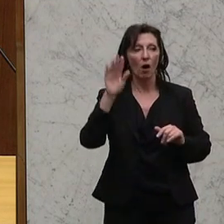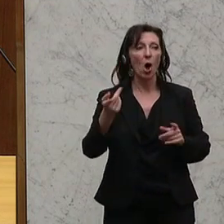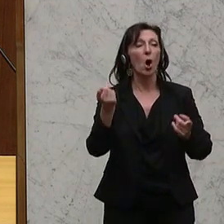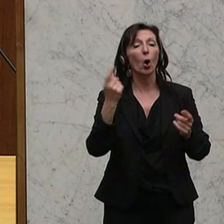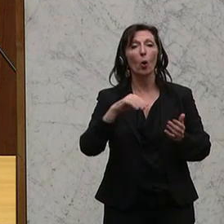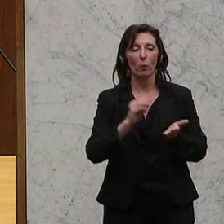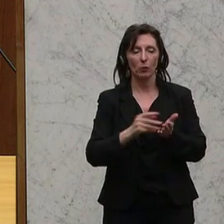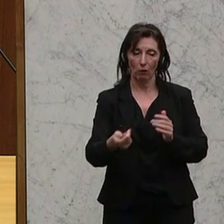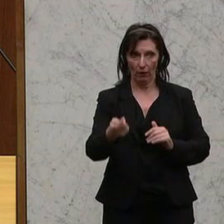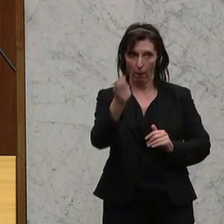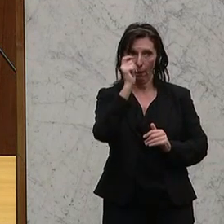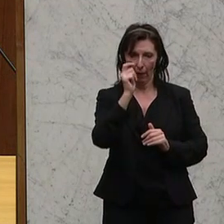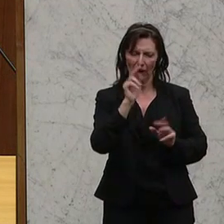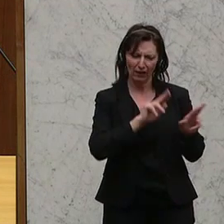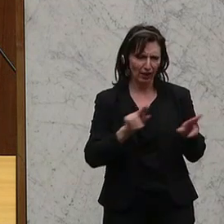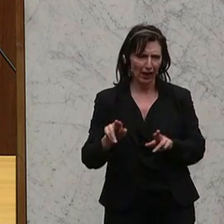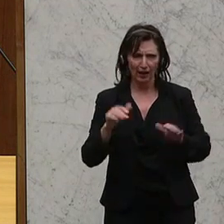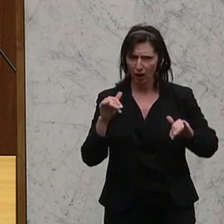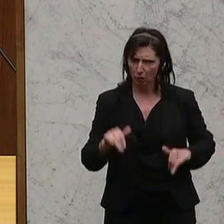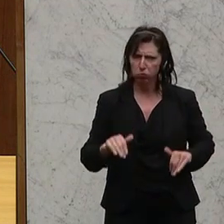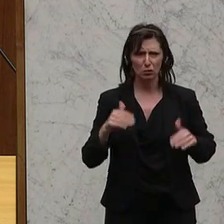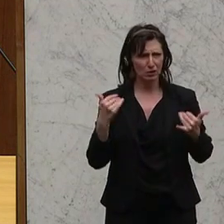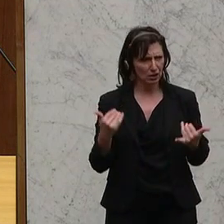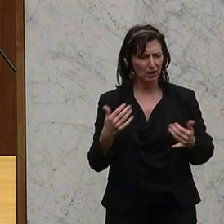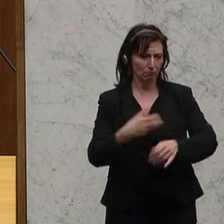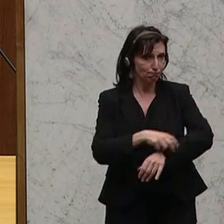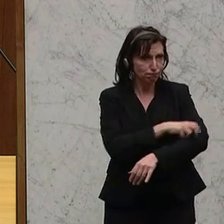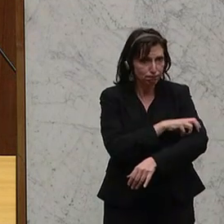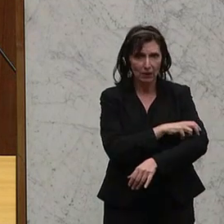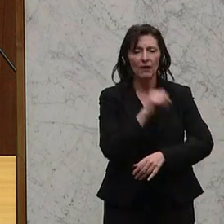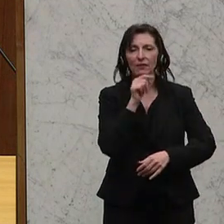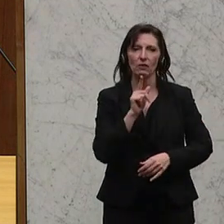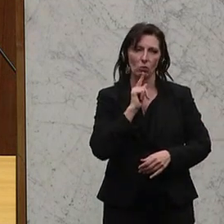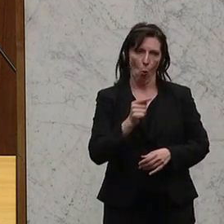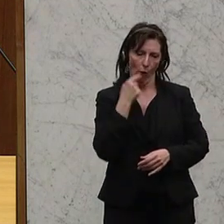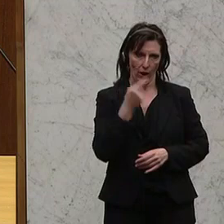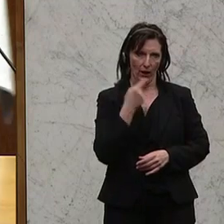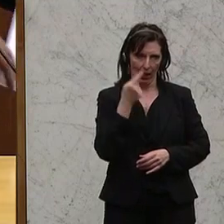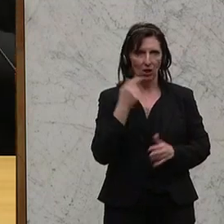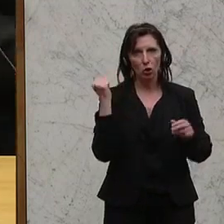Also Gerechtigkeit muss man einfach angehen und nur plaudern, auch wenn man unterschiedliche Vorstellungen davon hat.